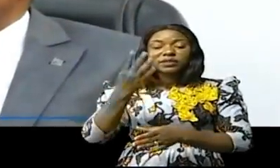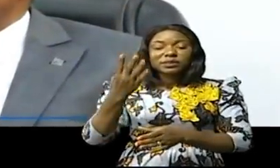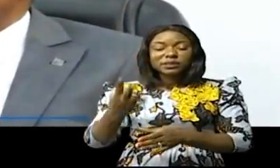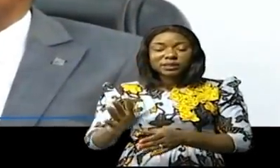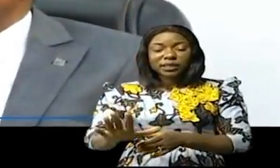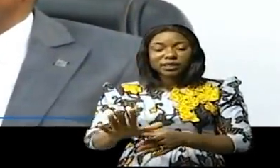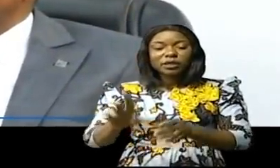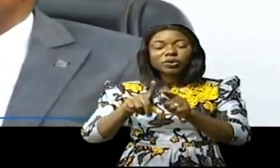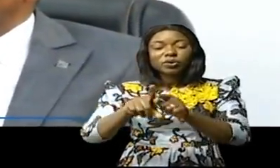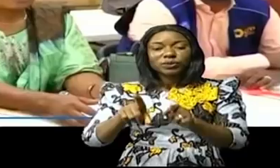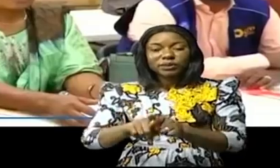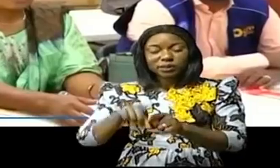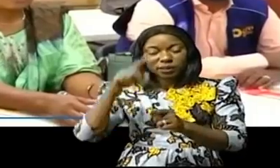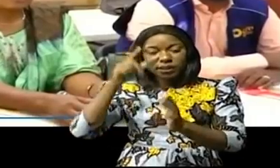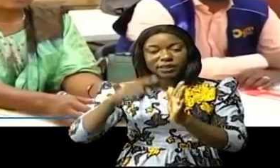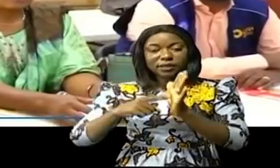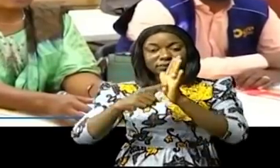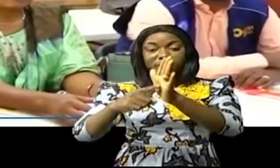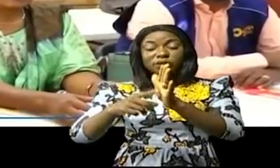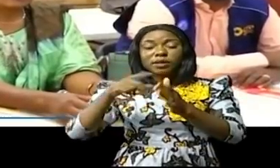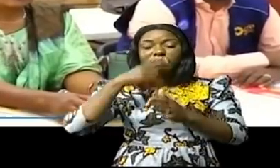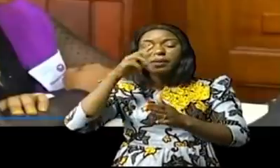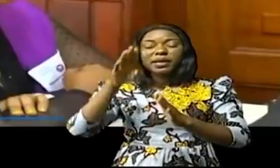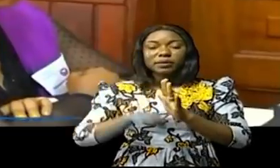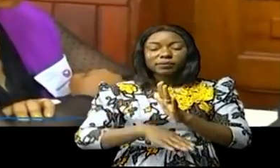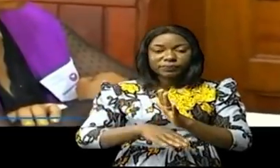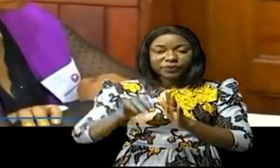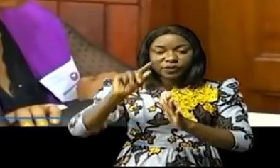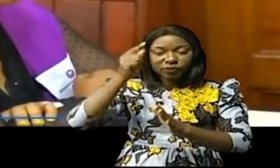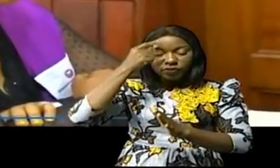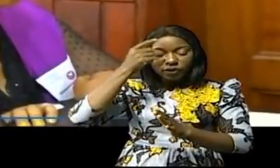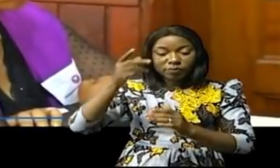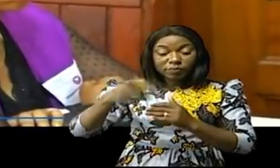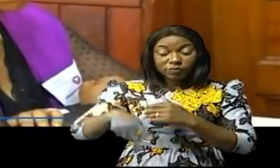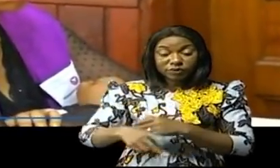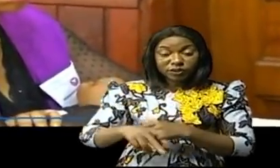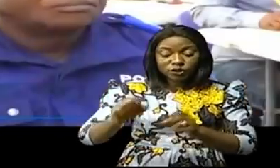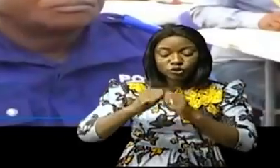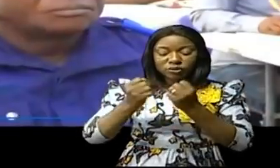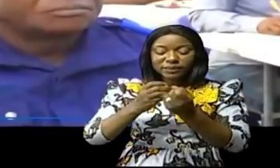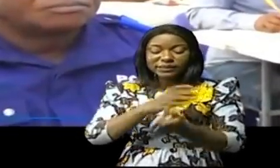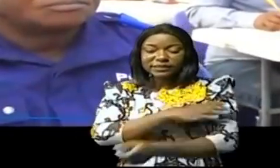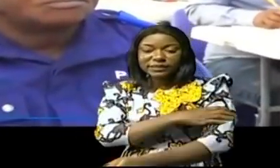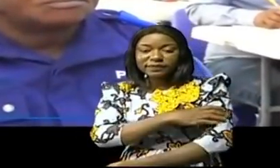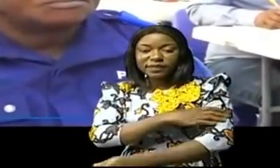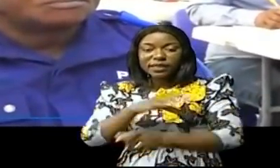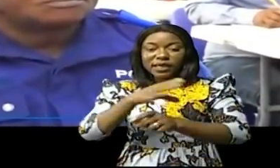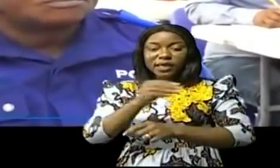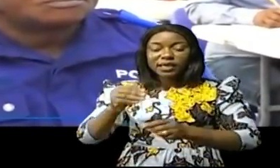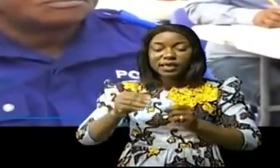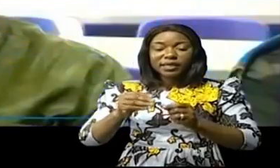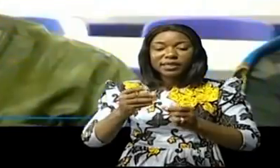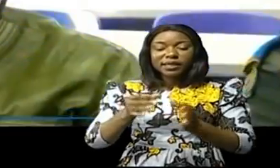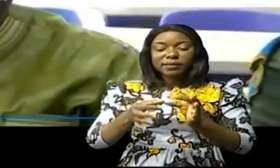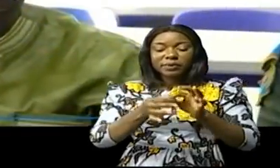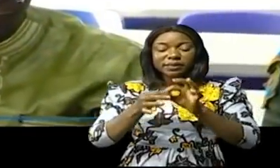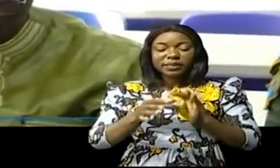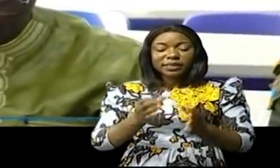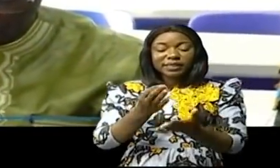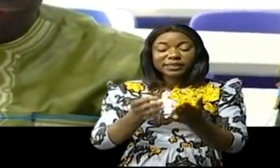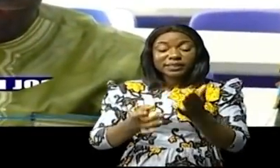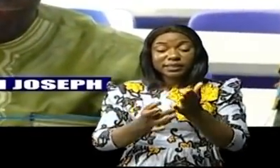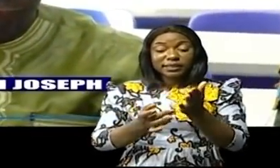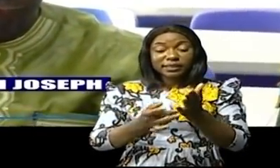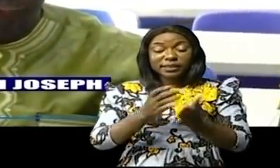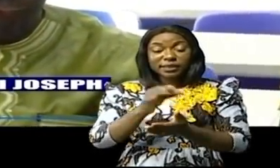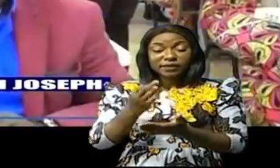qui regroupe à son sein des représentants de l'Assemblée provinciale, gouvernement provincial, société civile et des partenaires techniques et financiers intervenant